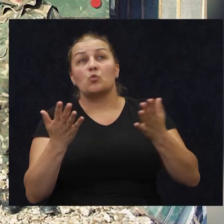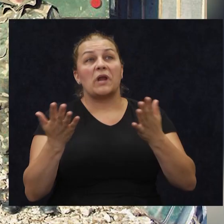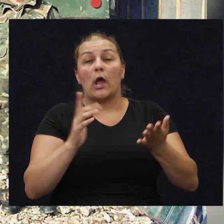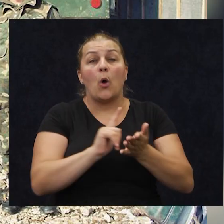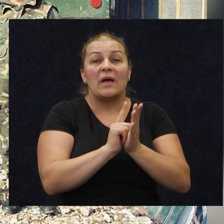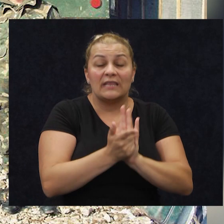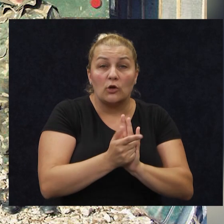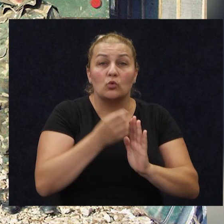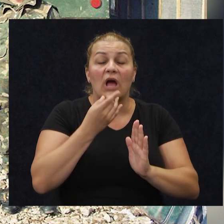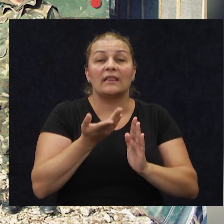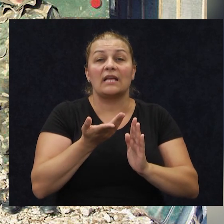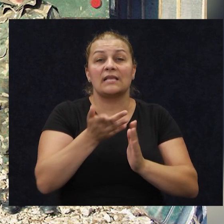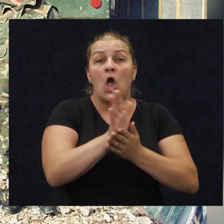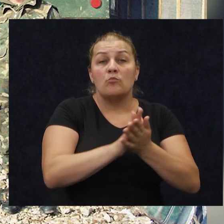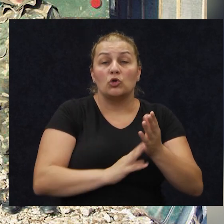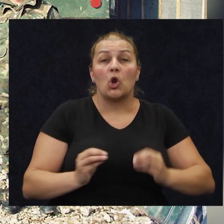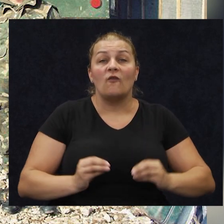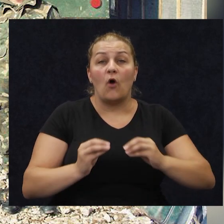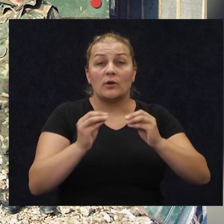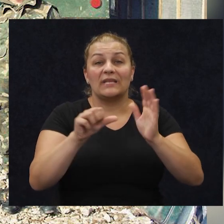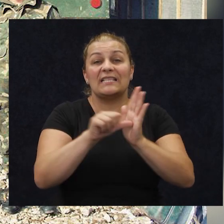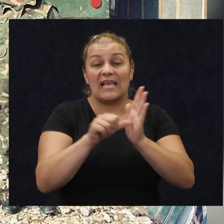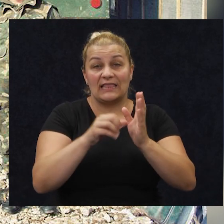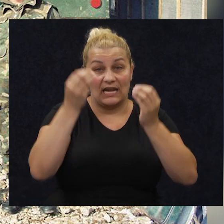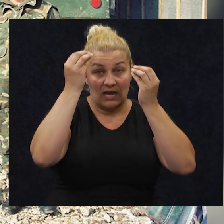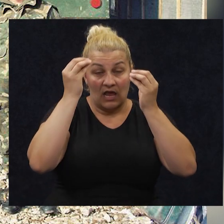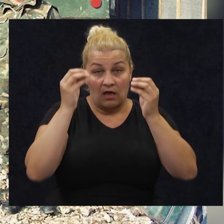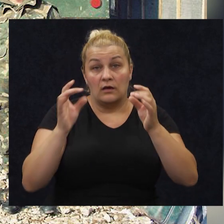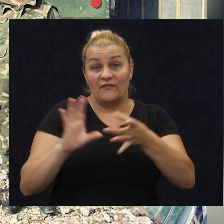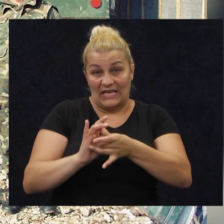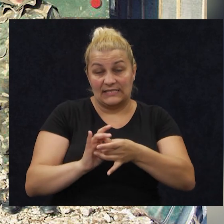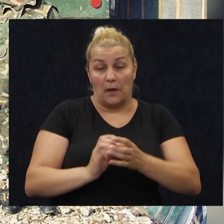se počeo formirati centar veze. To je bila zapravo